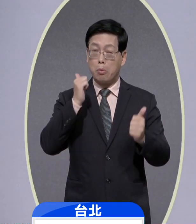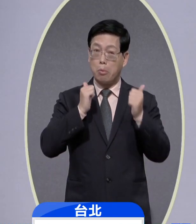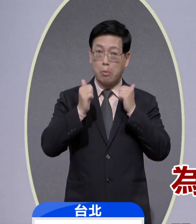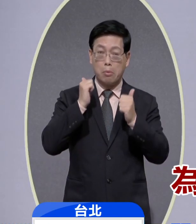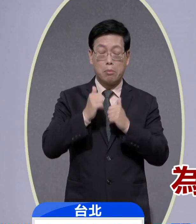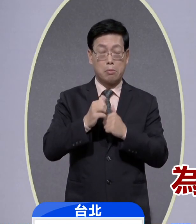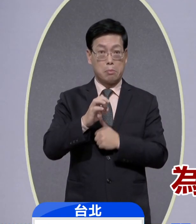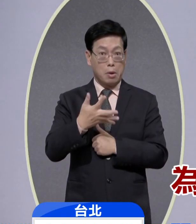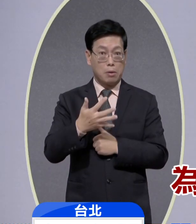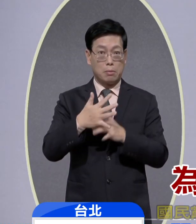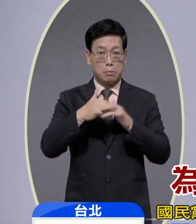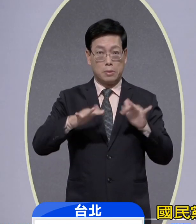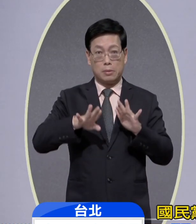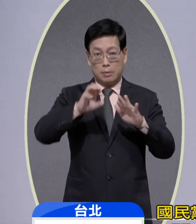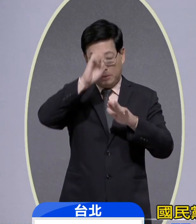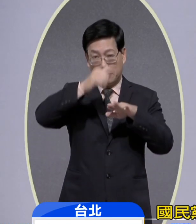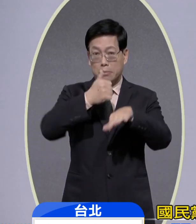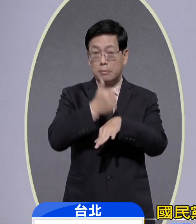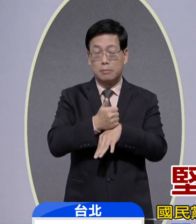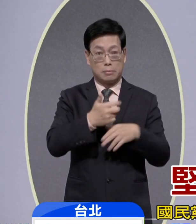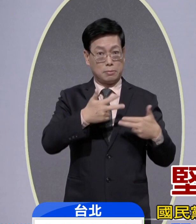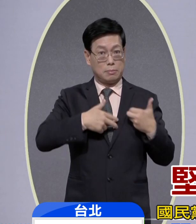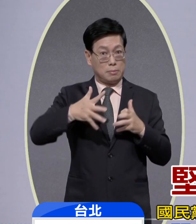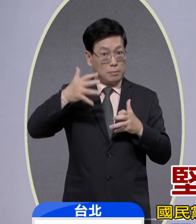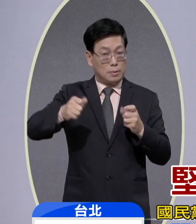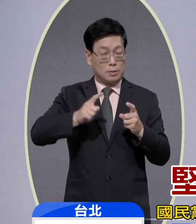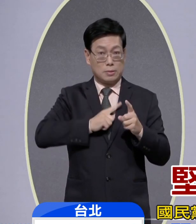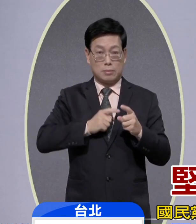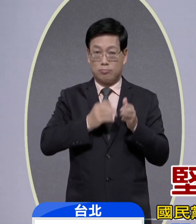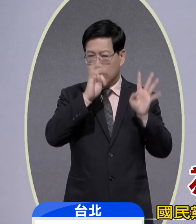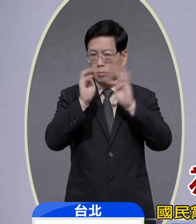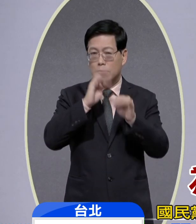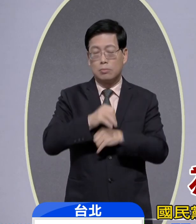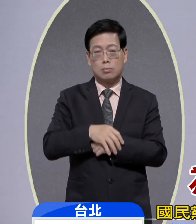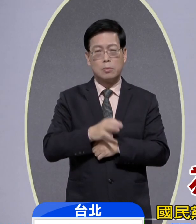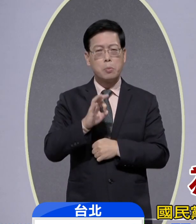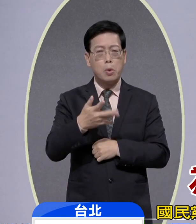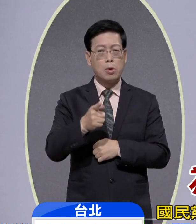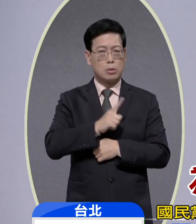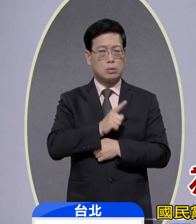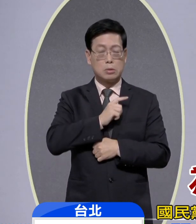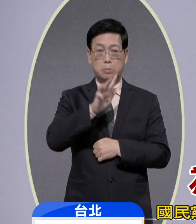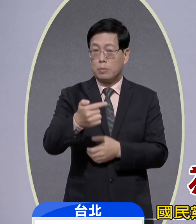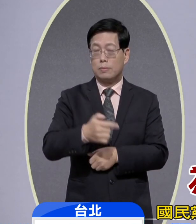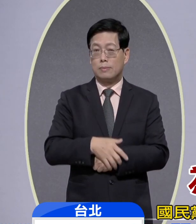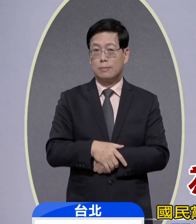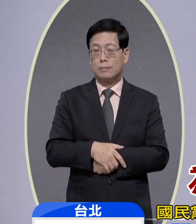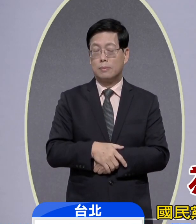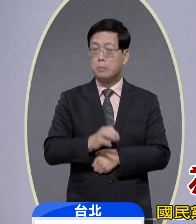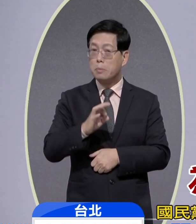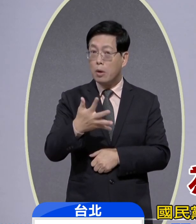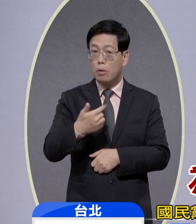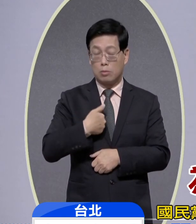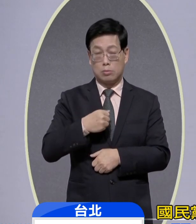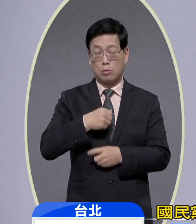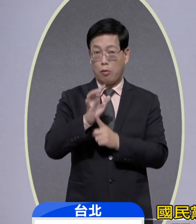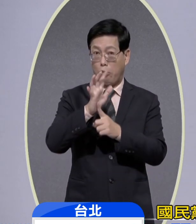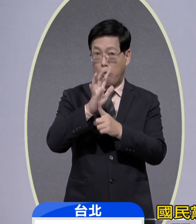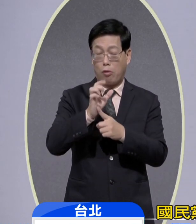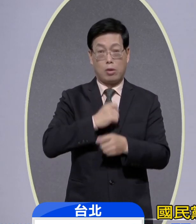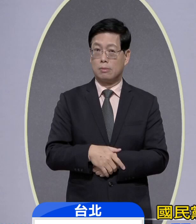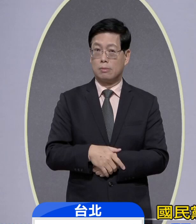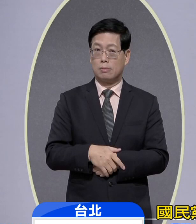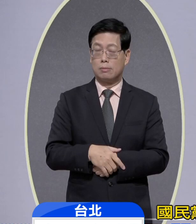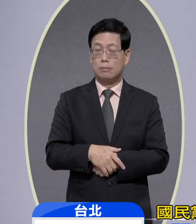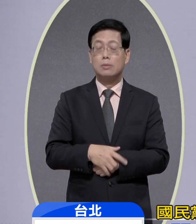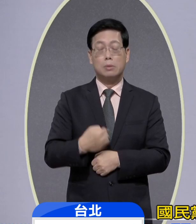获利全开为什么民党执政蔡英文总统你坚决要废除特征组为什么要八千八百亿为什么我们风力发电要发两